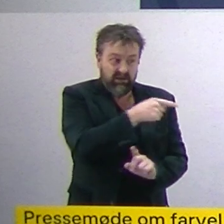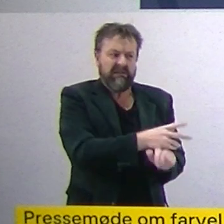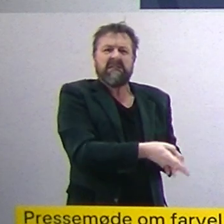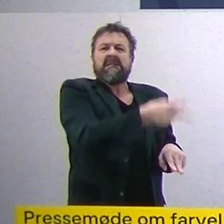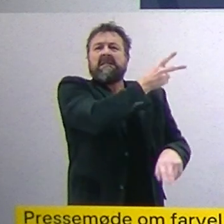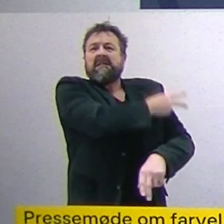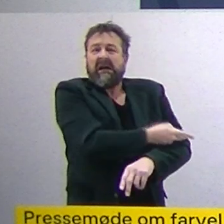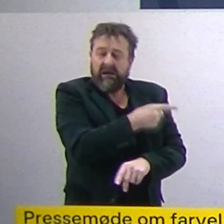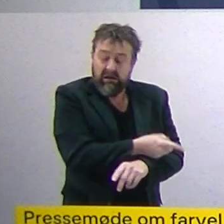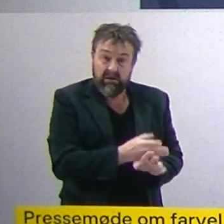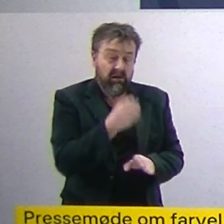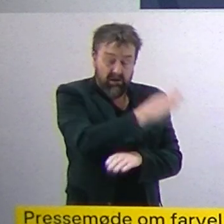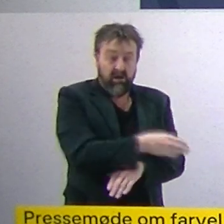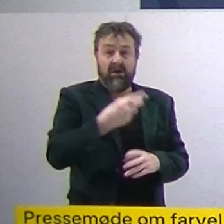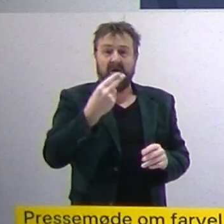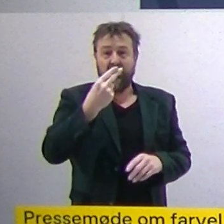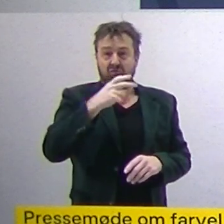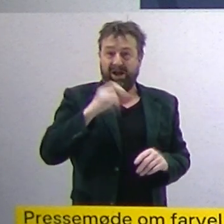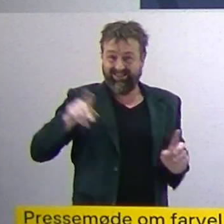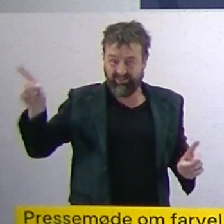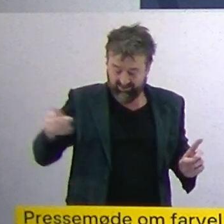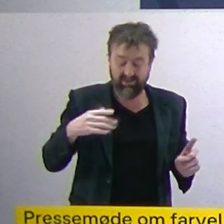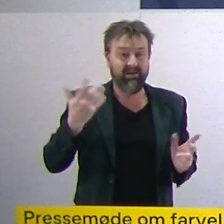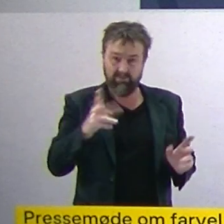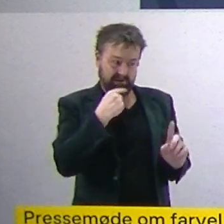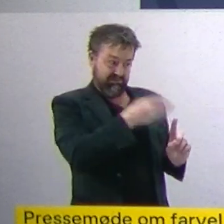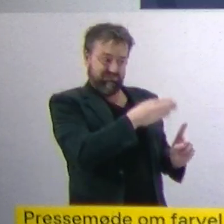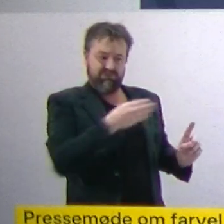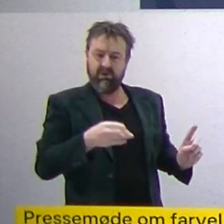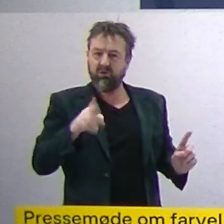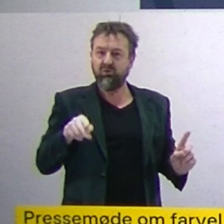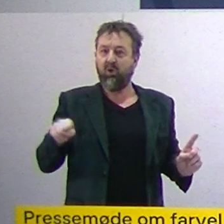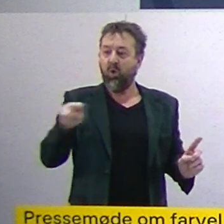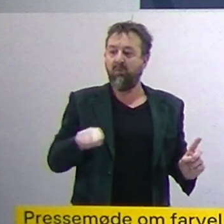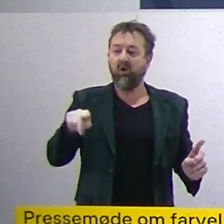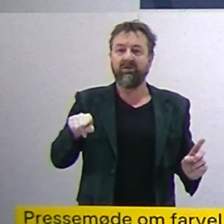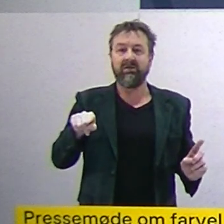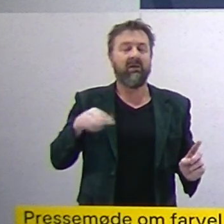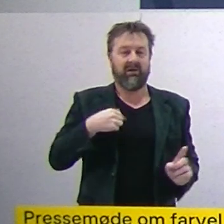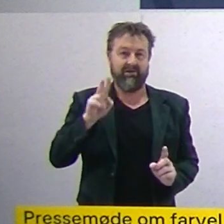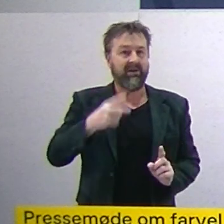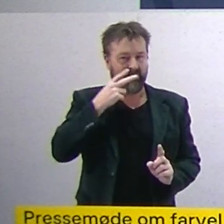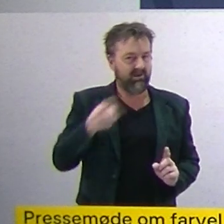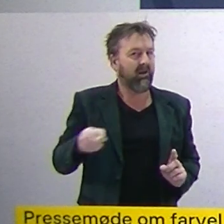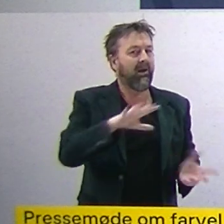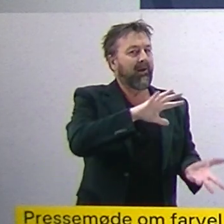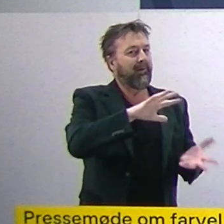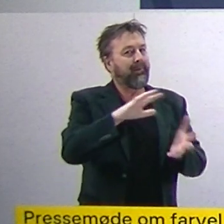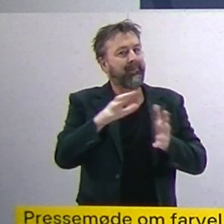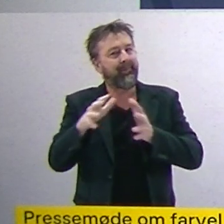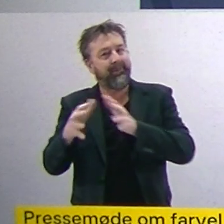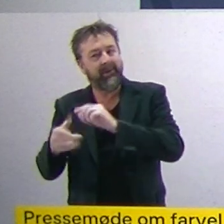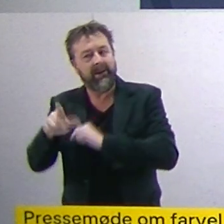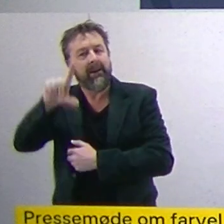den, som vi havde før, der var Wuhan-varianten. Og der kan man sige med omikron, er vi jo ret sikre på, at der bevæger vi os helt imod noget, som er mindre